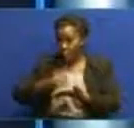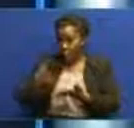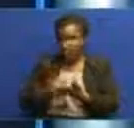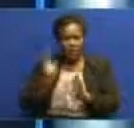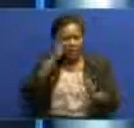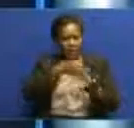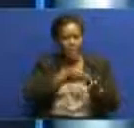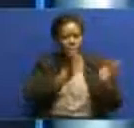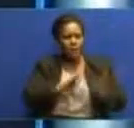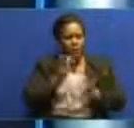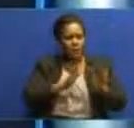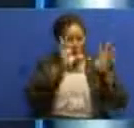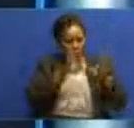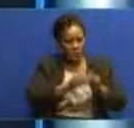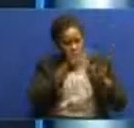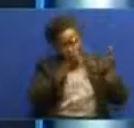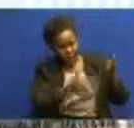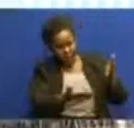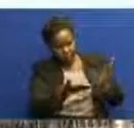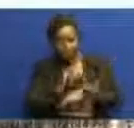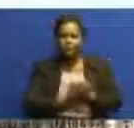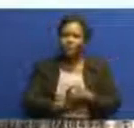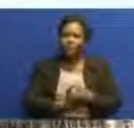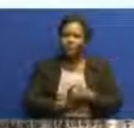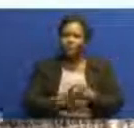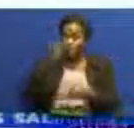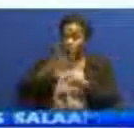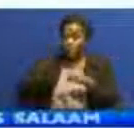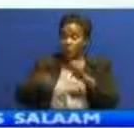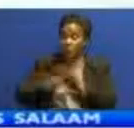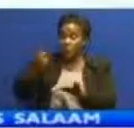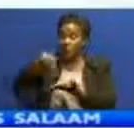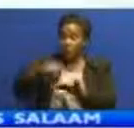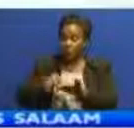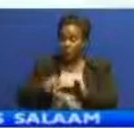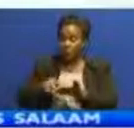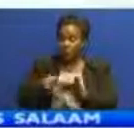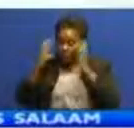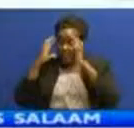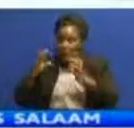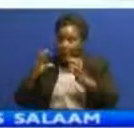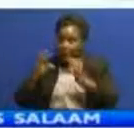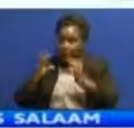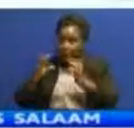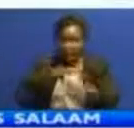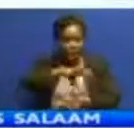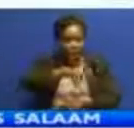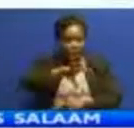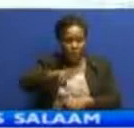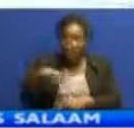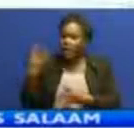atari fifa tayo ujenzi wa kituo chamabasi ya endao mikowani na inchijirani hapa mbezi luisi